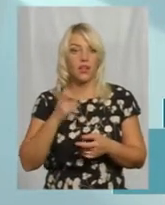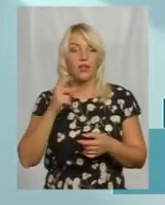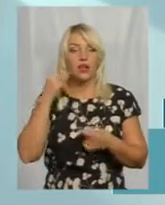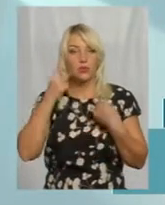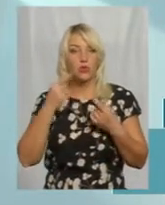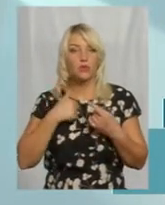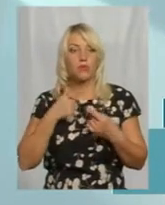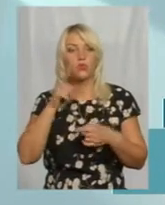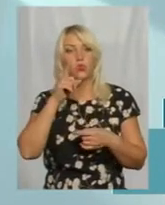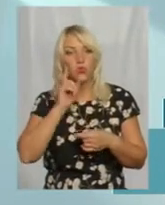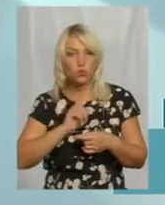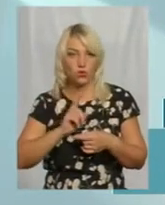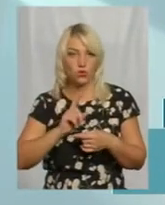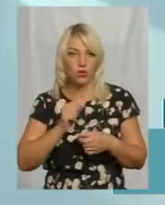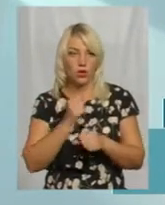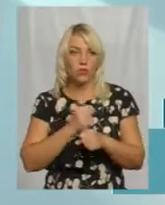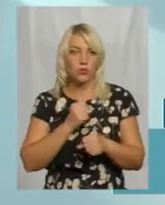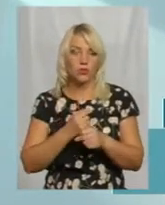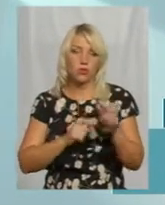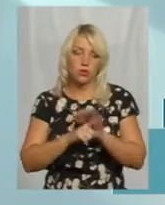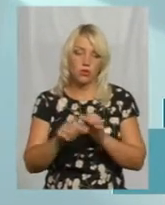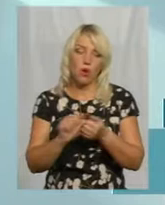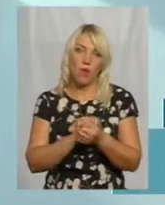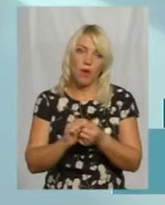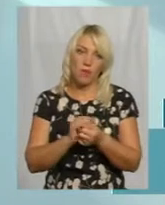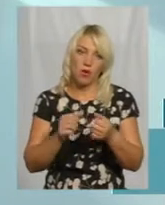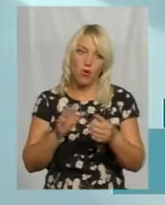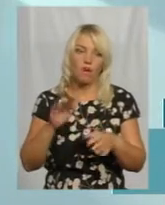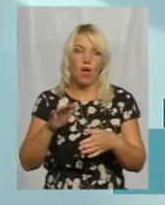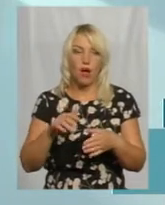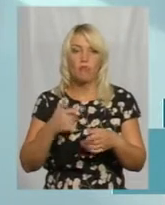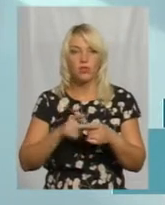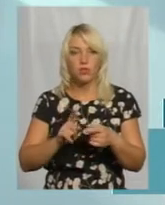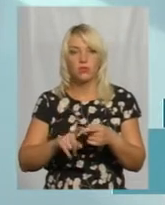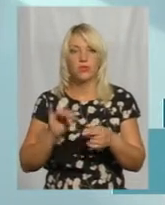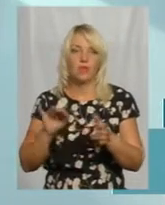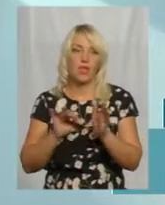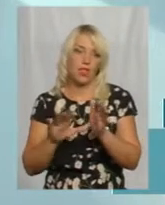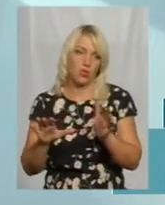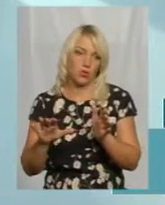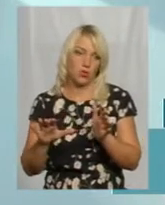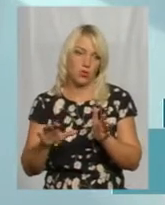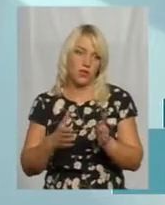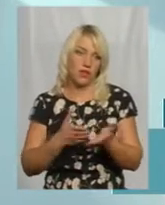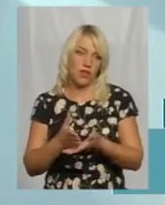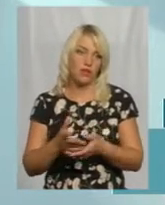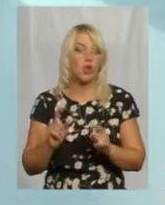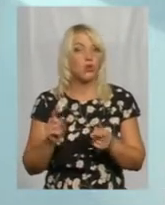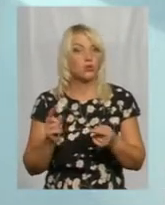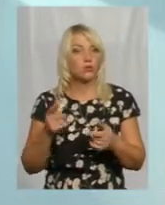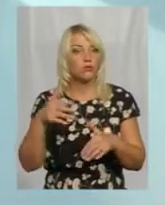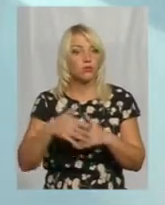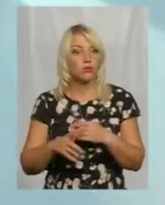пояснила, мені зручніше працювати спочатку в паперовому варіанті, а потім викладати це вже в електронний варіант. Тому,